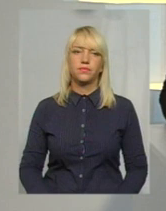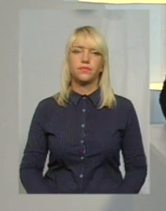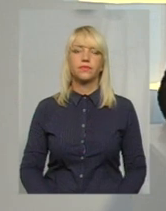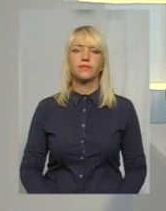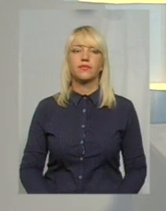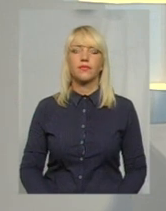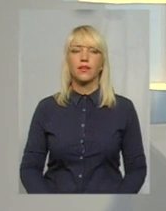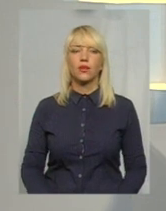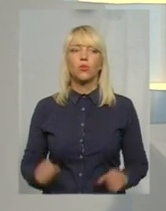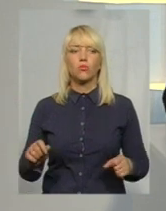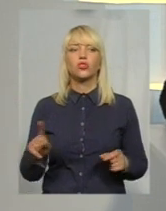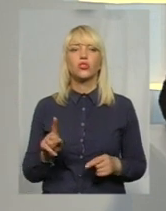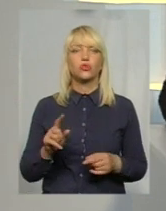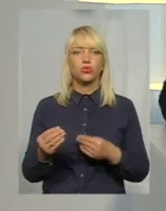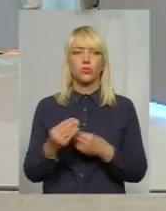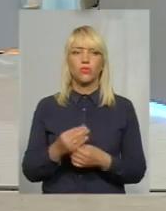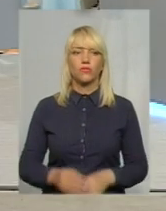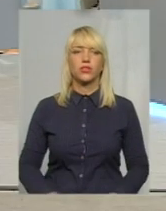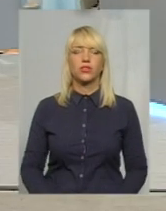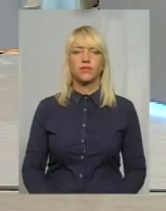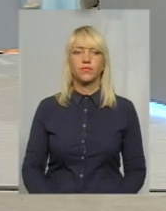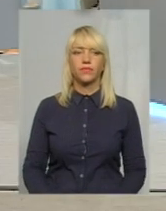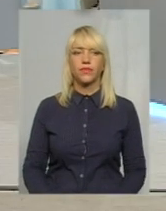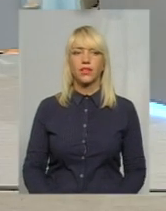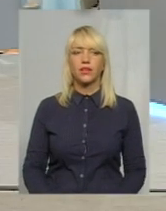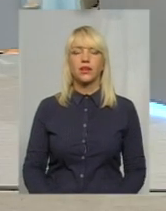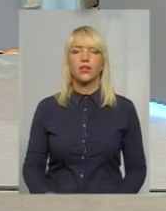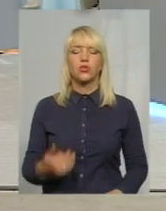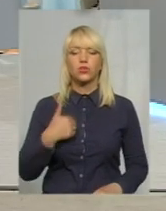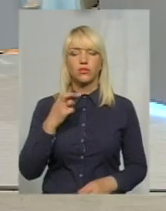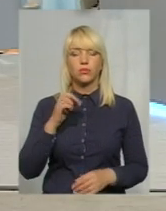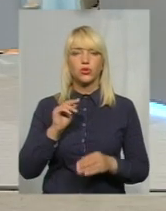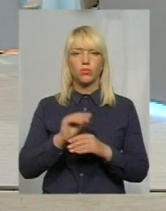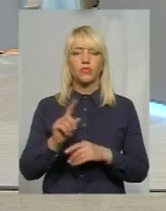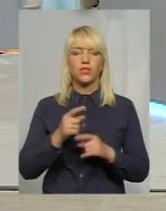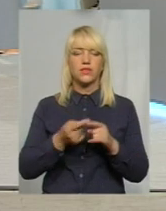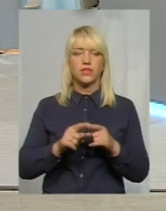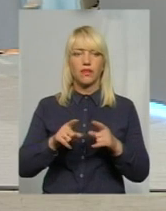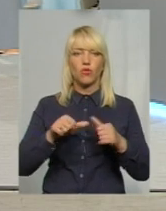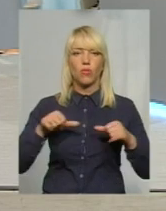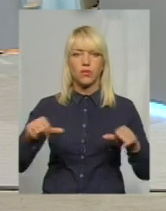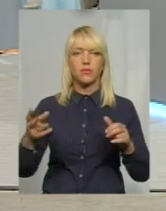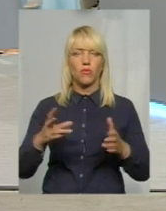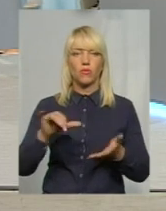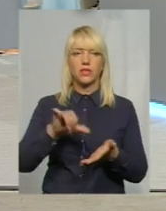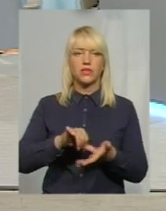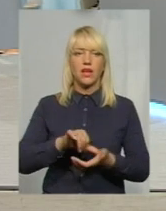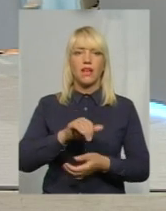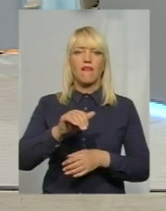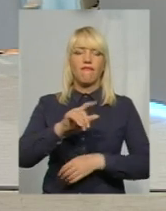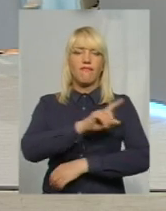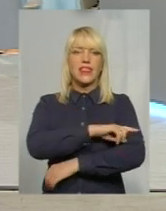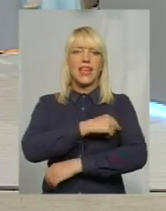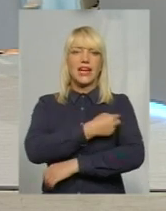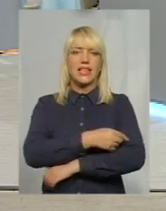Можливо, маєте що доповнити? Тут доповнити, що обов'язково в цій комісії є присутній ветеринарний фахівець,